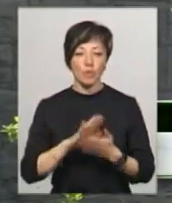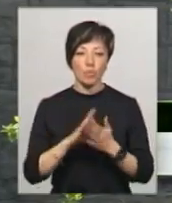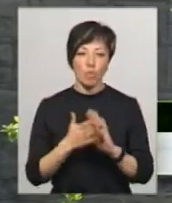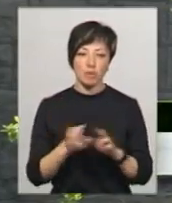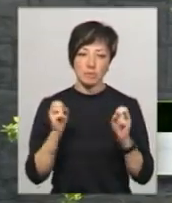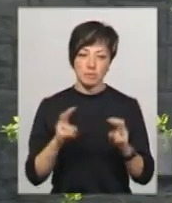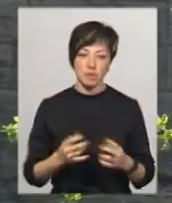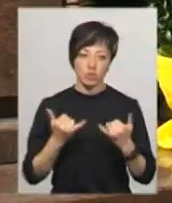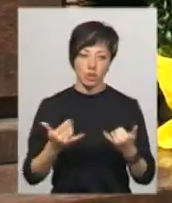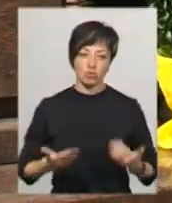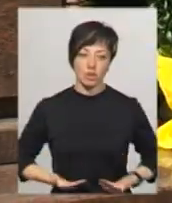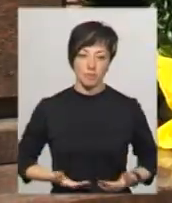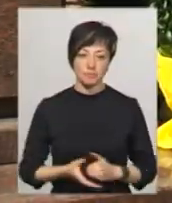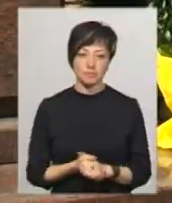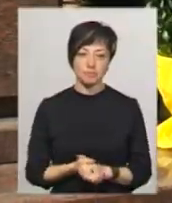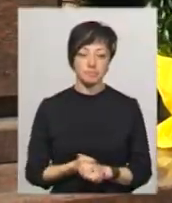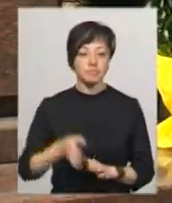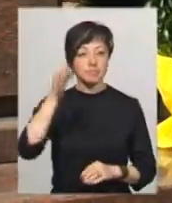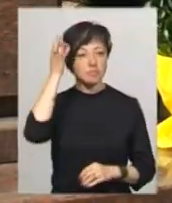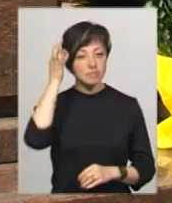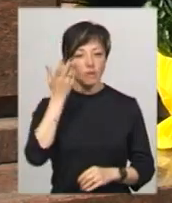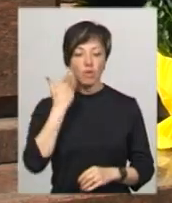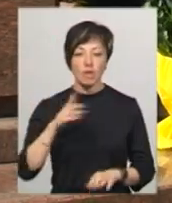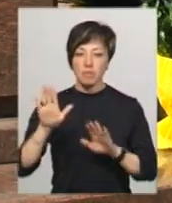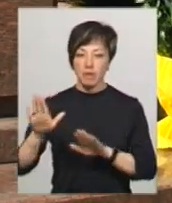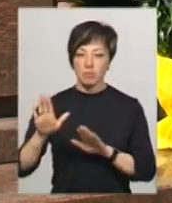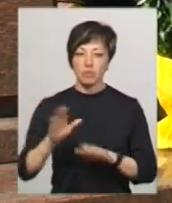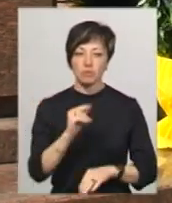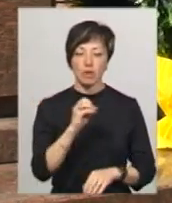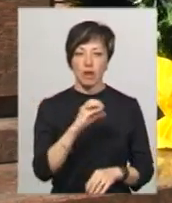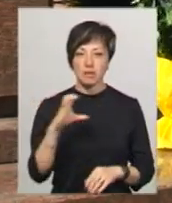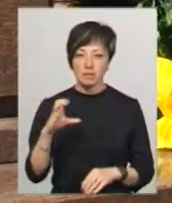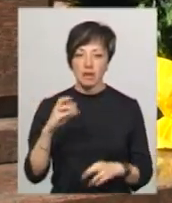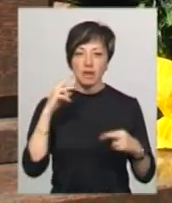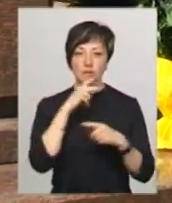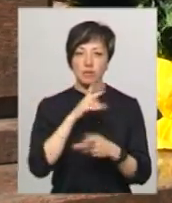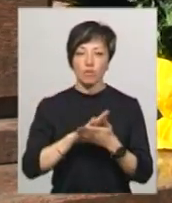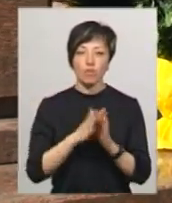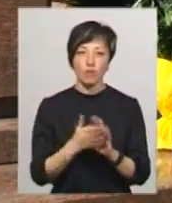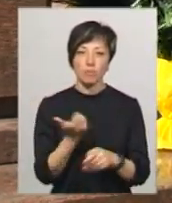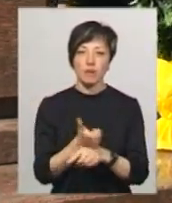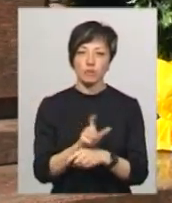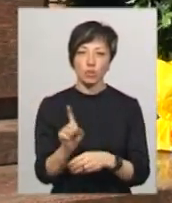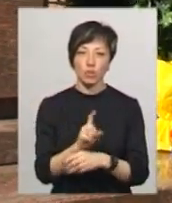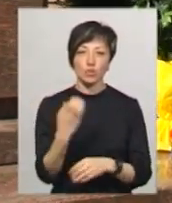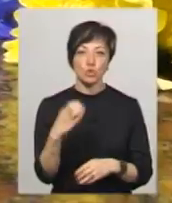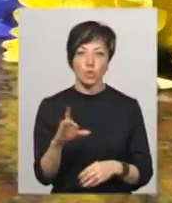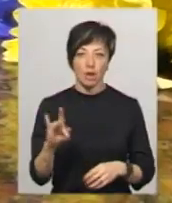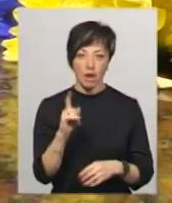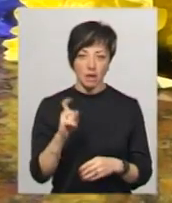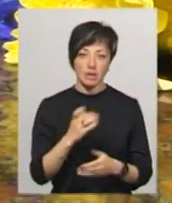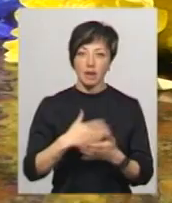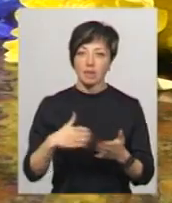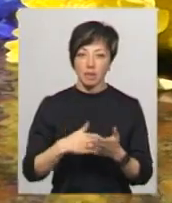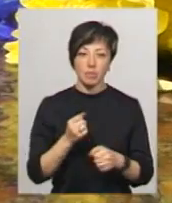небезпечних для життя. Ростислав Жук згадує, коли він перебував на ЧАЕС, радіаційний фонд перевищував допустимі норми в сотні разів. Але